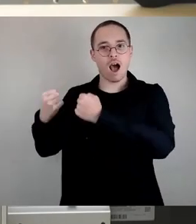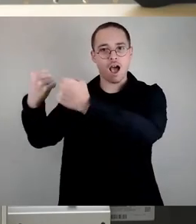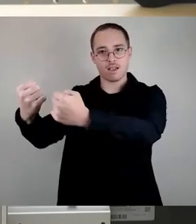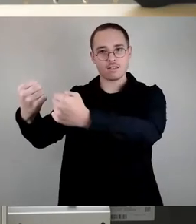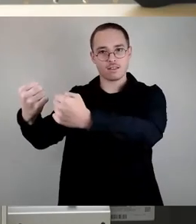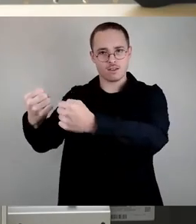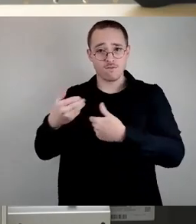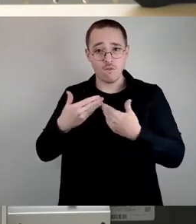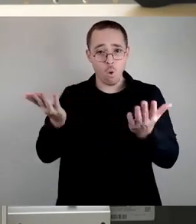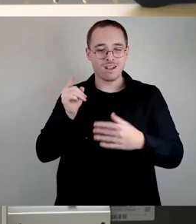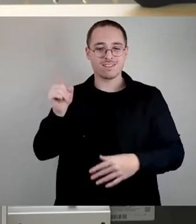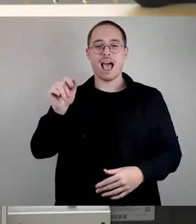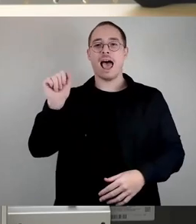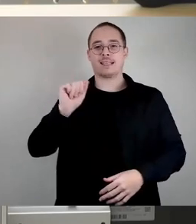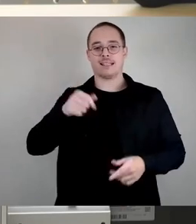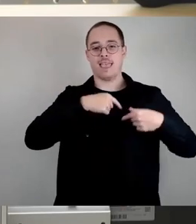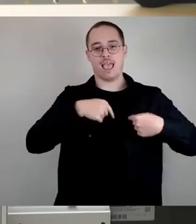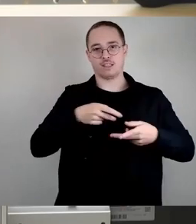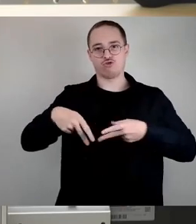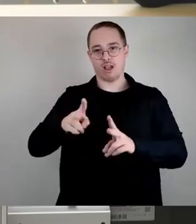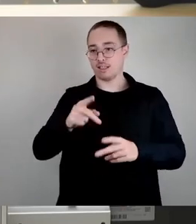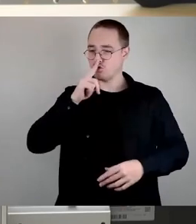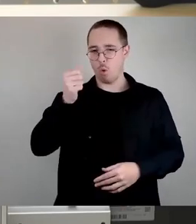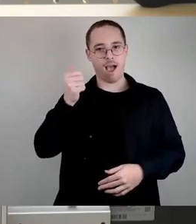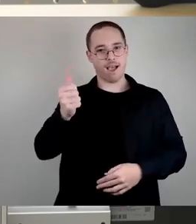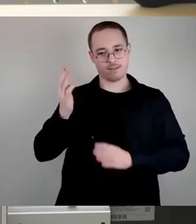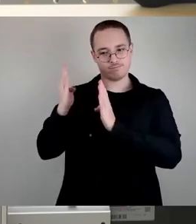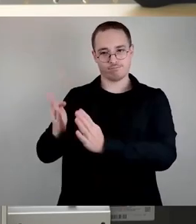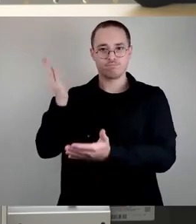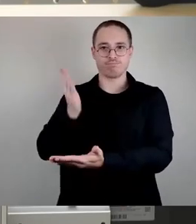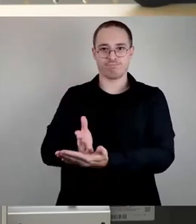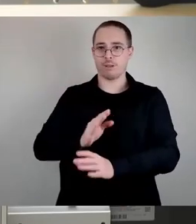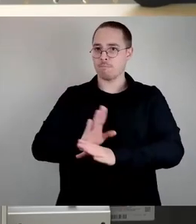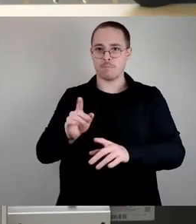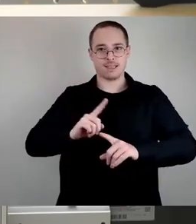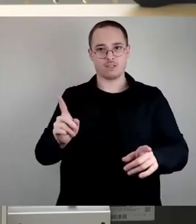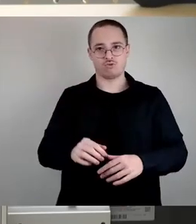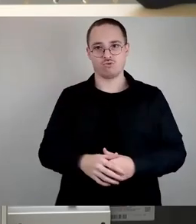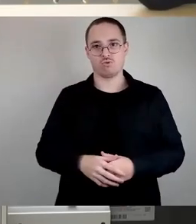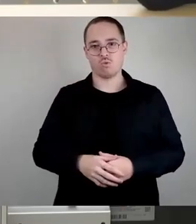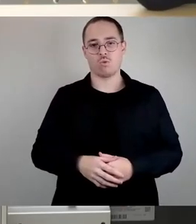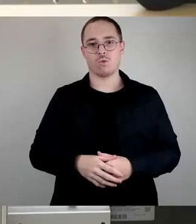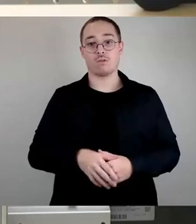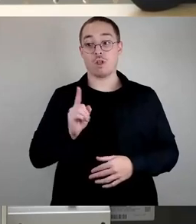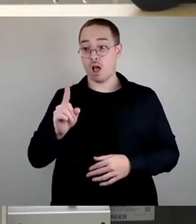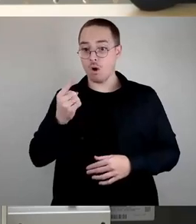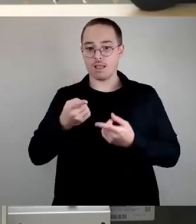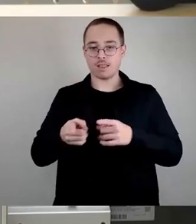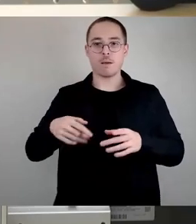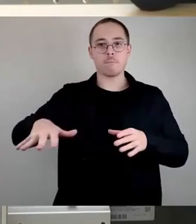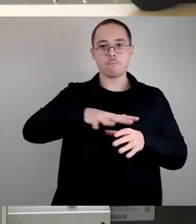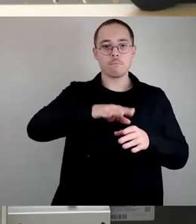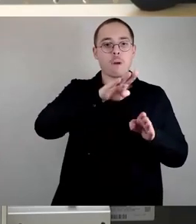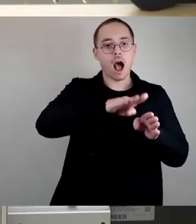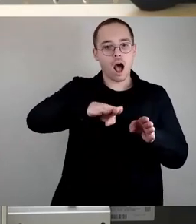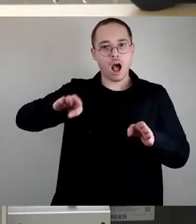Ausschließlich. Und das Ganze sehr eingeschränkt ist, weil dort natürlich entsprechende Parkflächen vorgesehen sind, die auch notwendig sind. Ich sagte